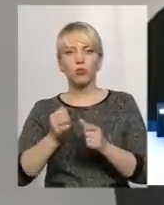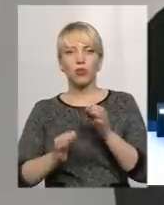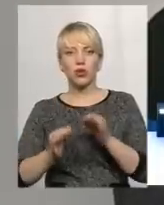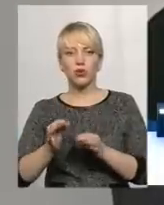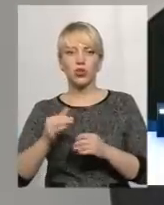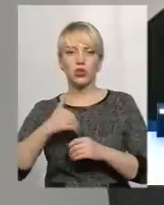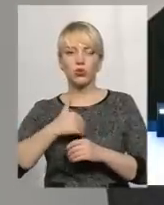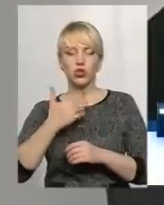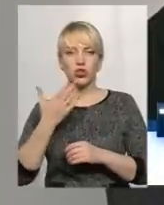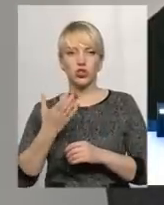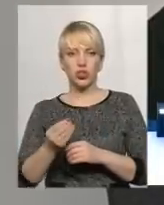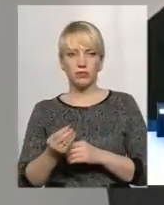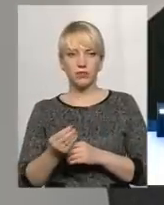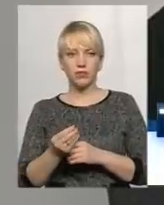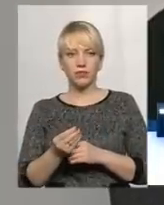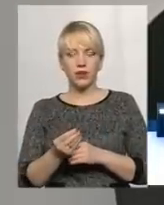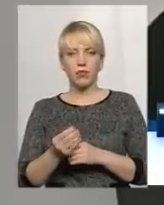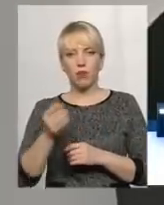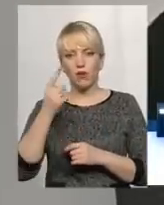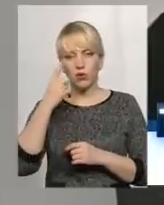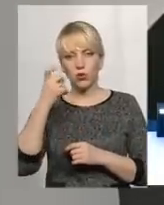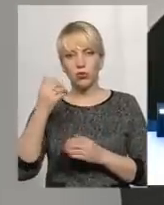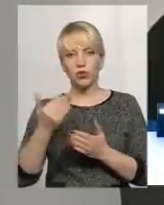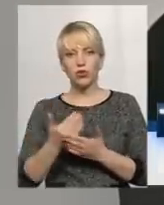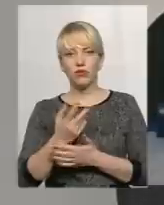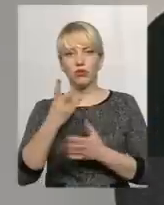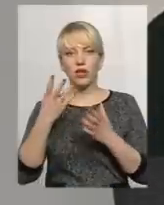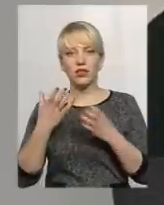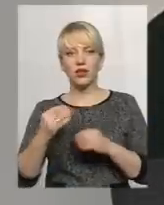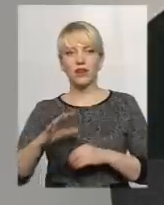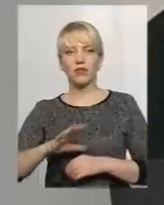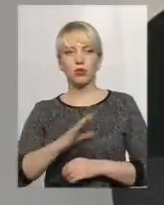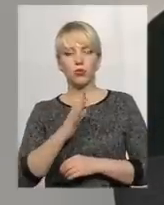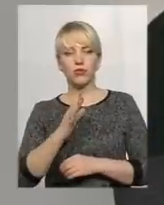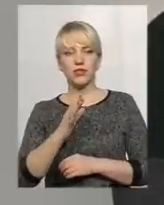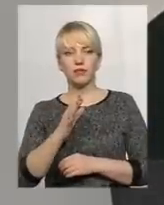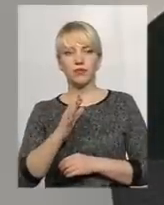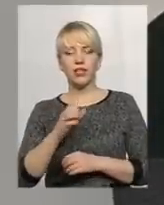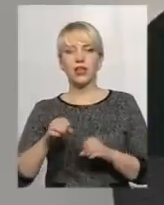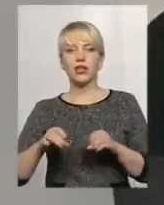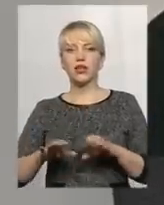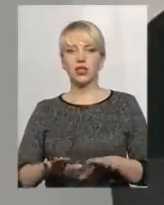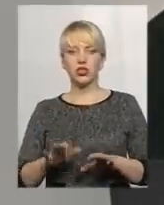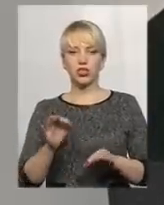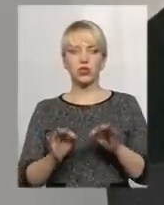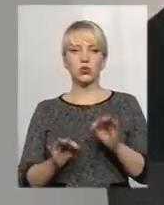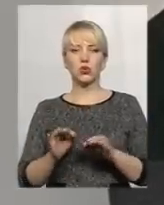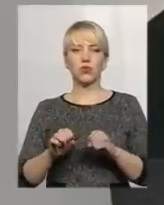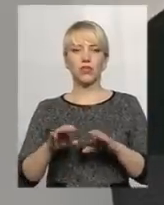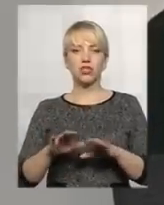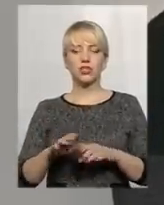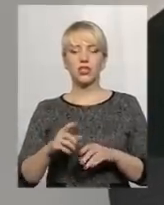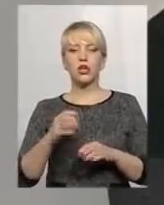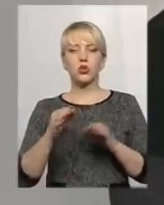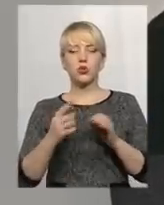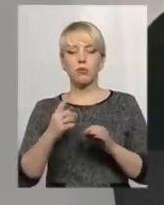вже, як би, повідомити новину На днях відбувся рішення, судове рішення суду першої